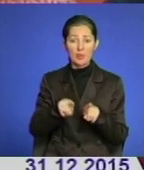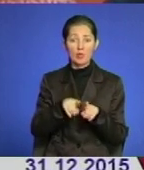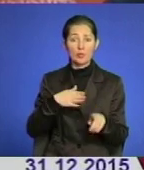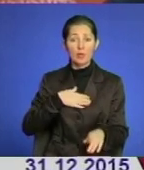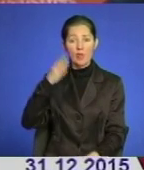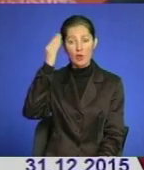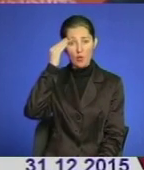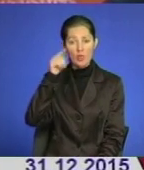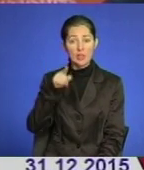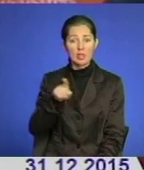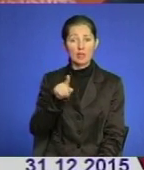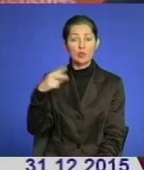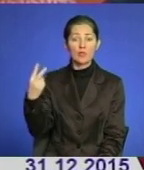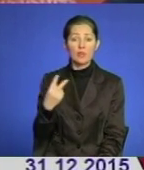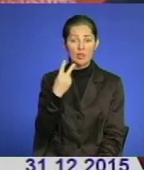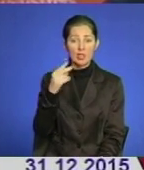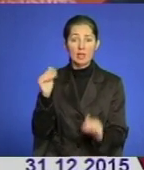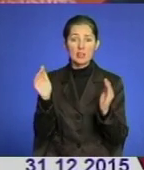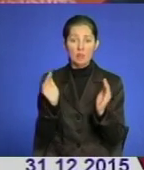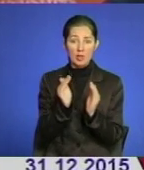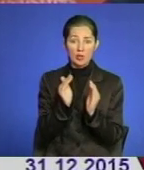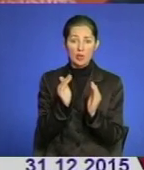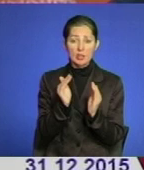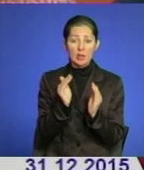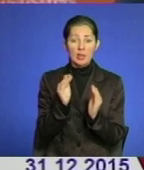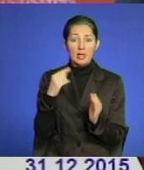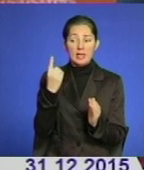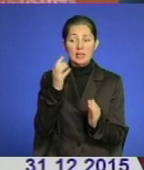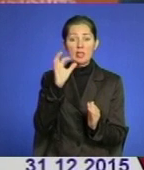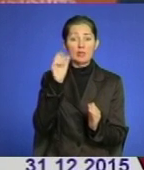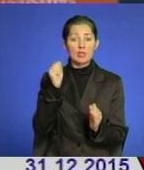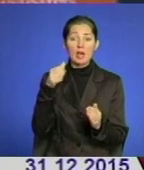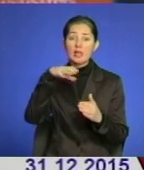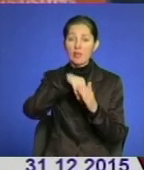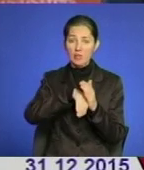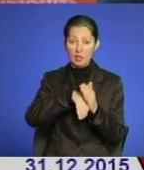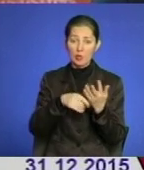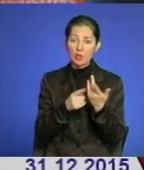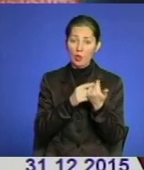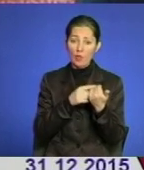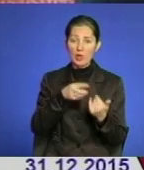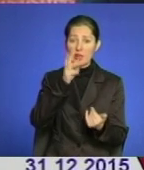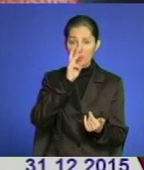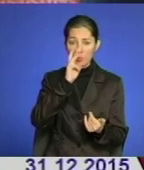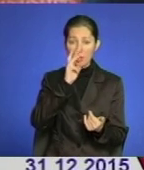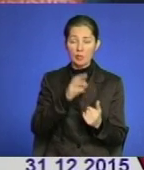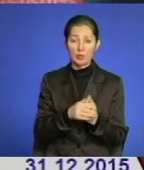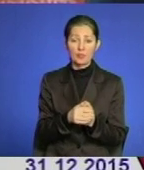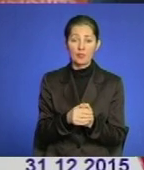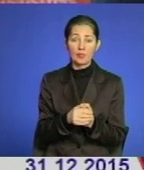враховували те, що вдвічі зменшується єдиний соціальний внесок, тобто нарахування на заробітну плату.